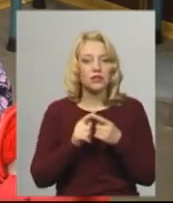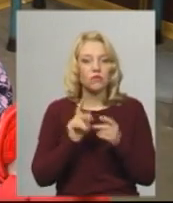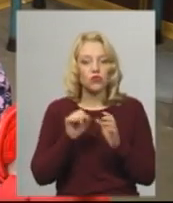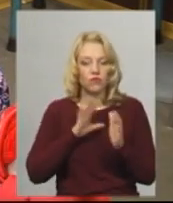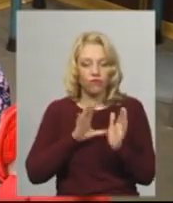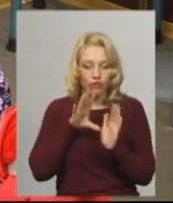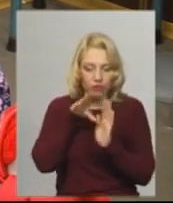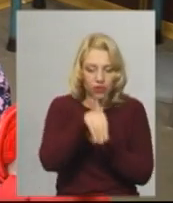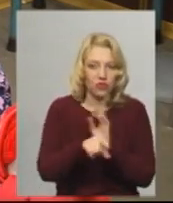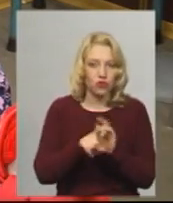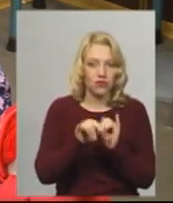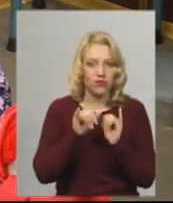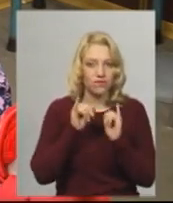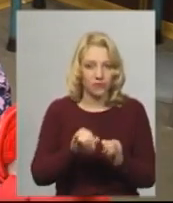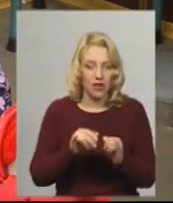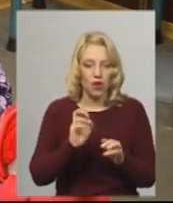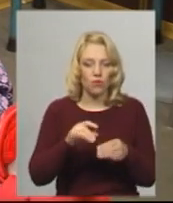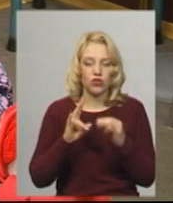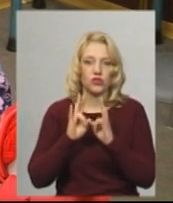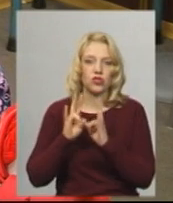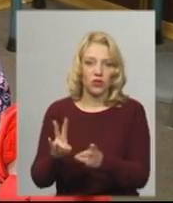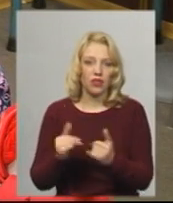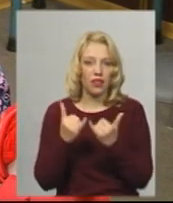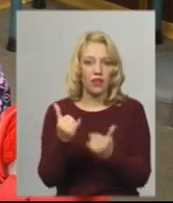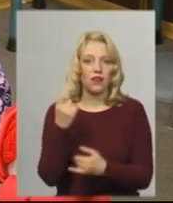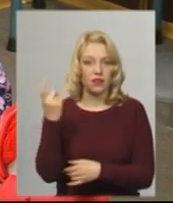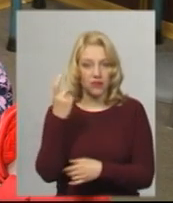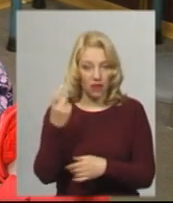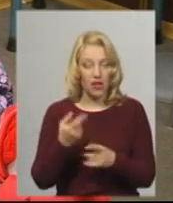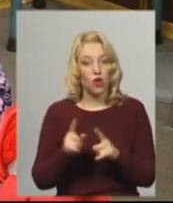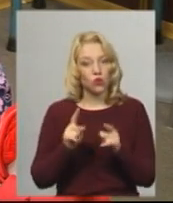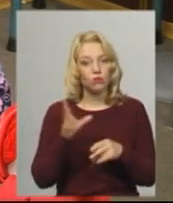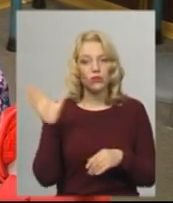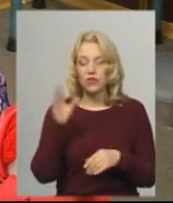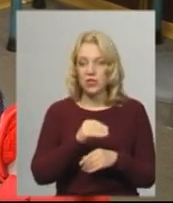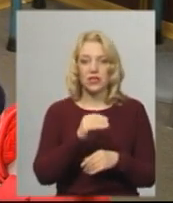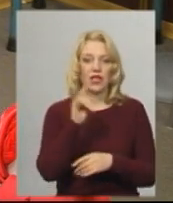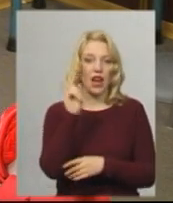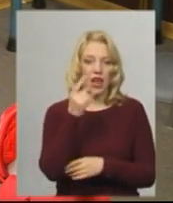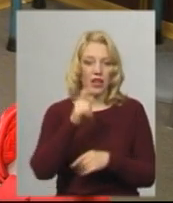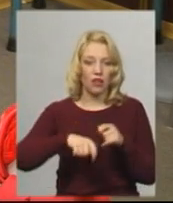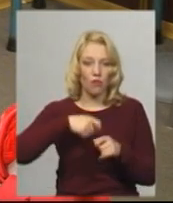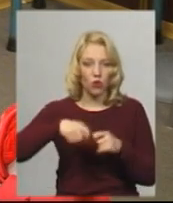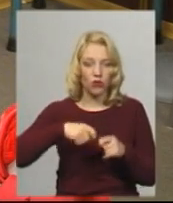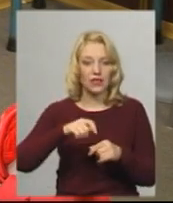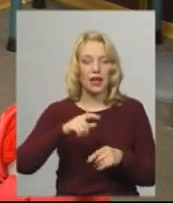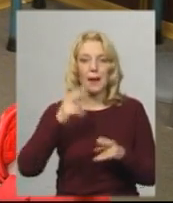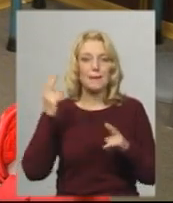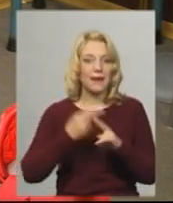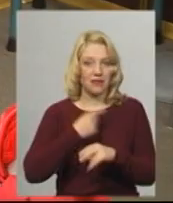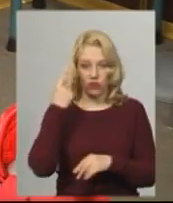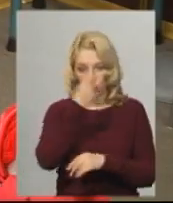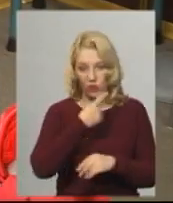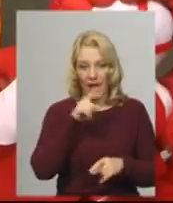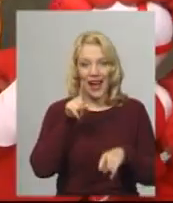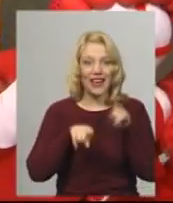недобре і може принести шкоду своїй хазяйці. Тому всі ляльки-мотанки без обличчя і ще інколи на них намотуються